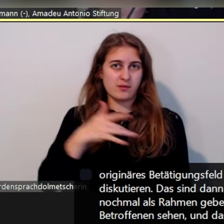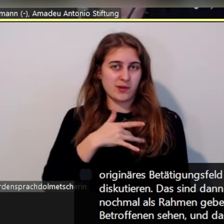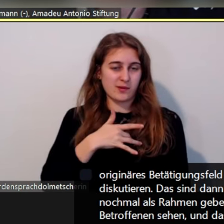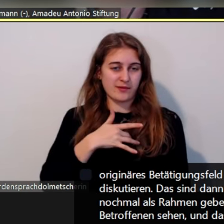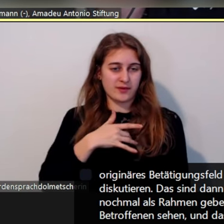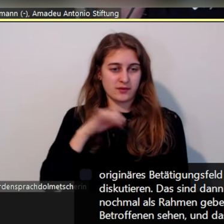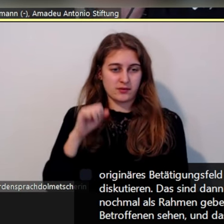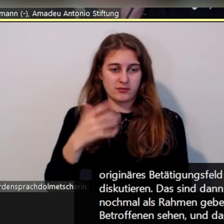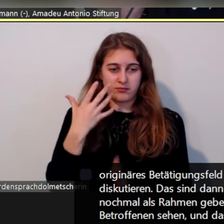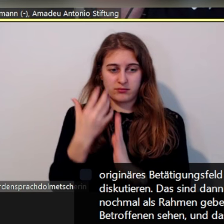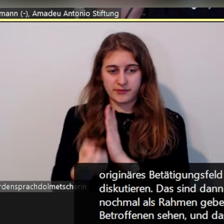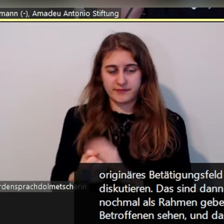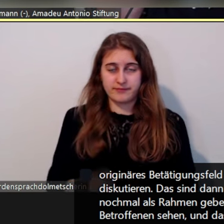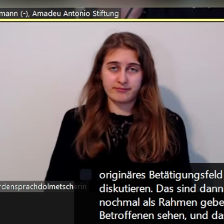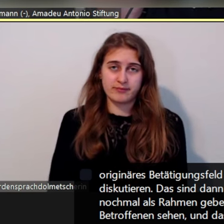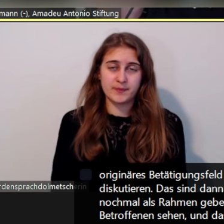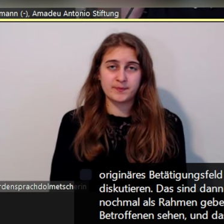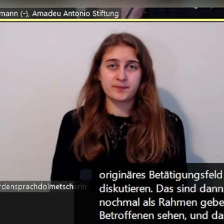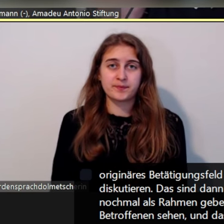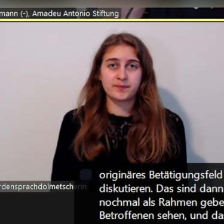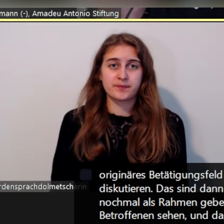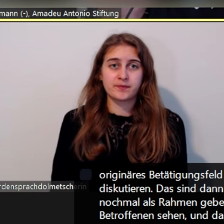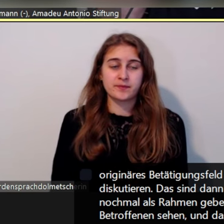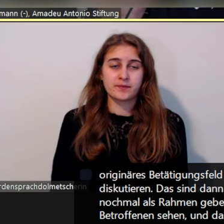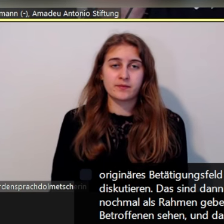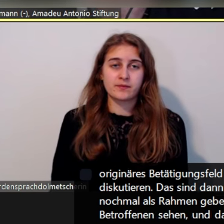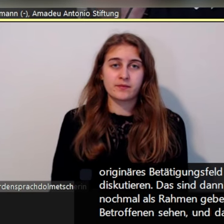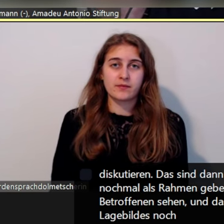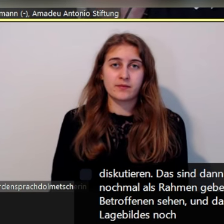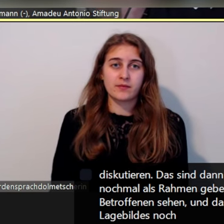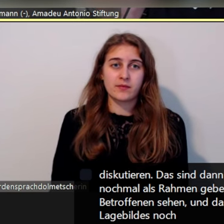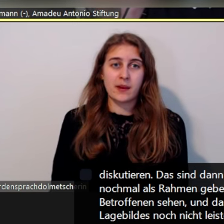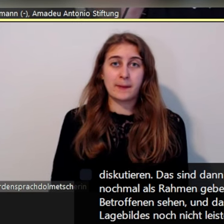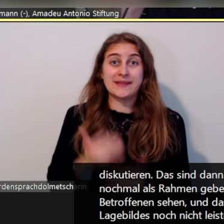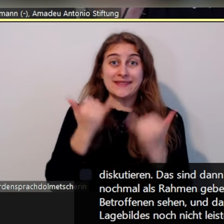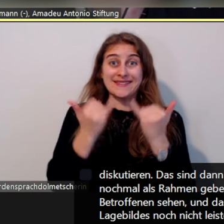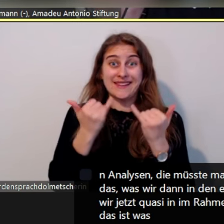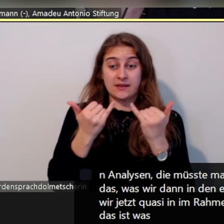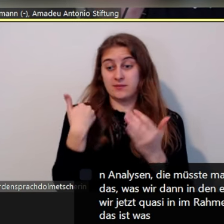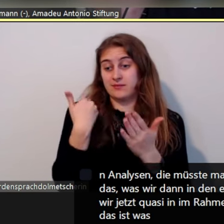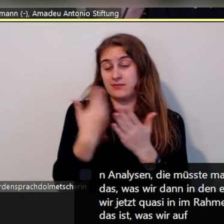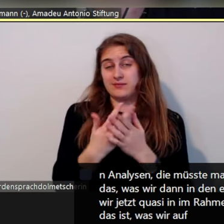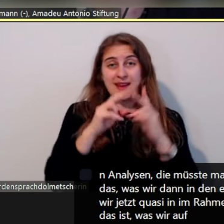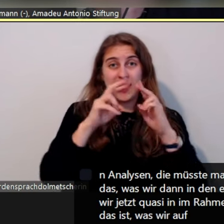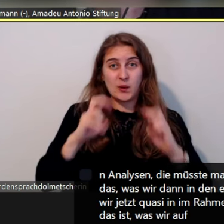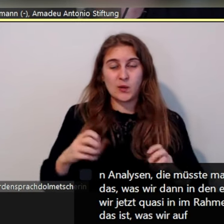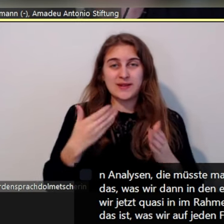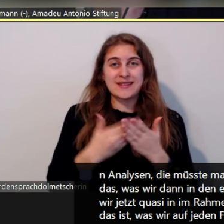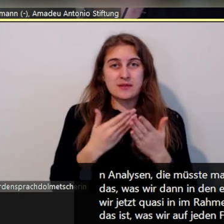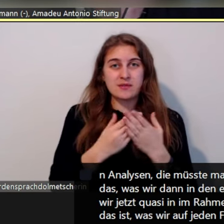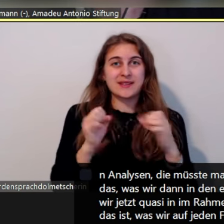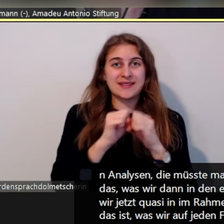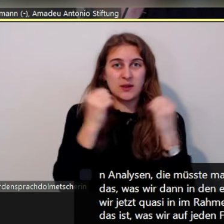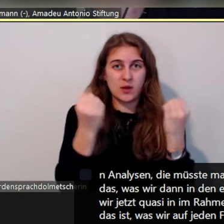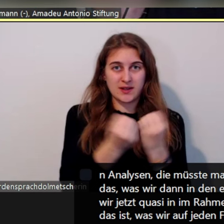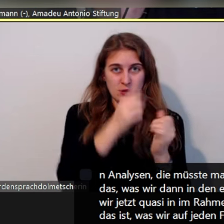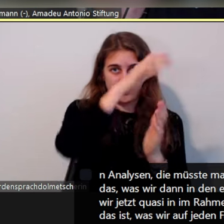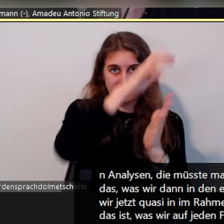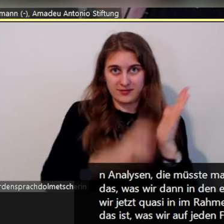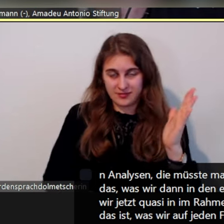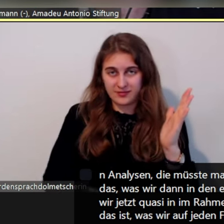konnten wir jetzt quasi im Rahmen des Lagebildes noch nicht leisten. Aber das ist was, was wir auf jeden Fall auch sehen.